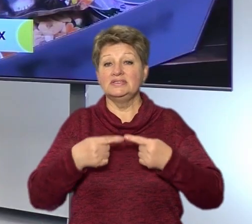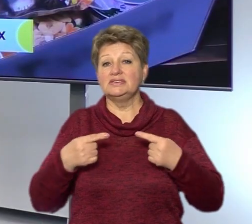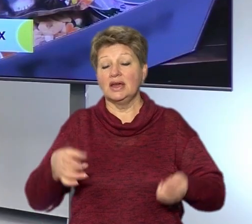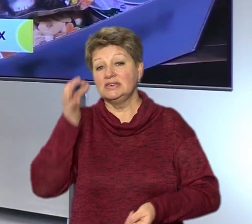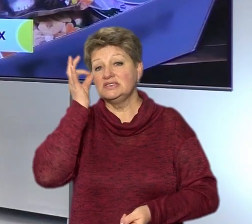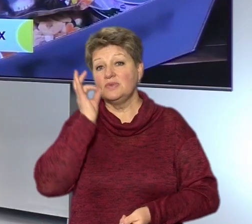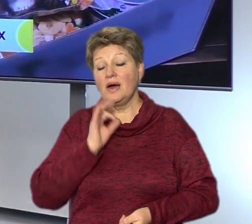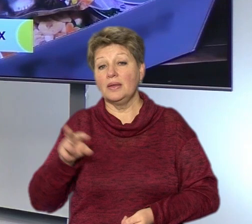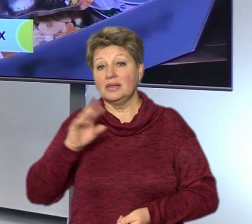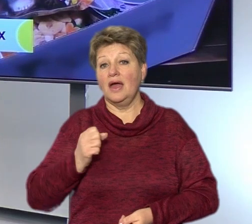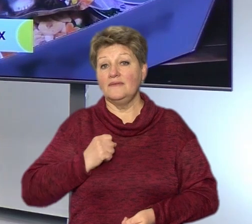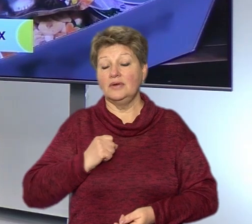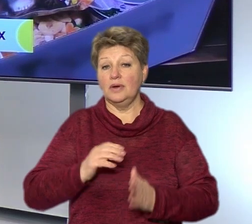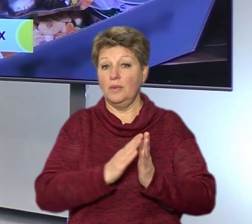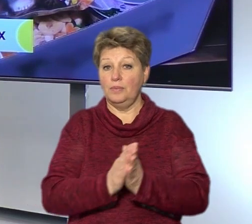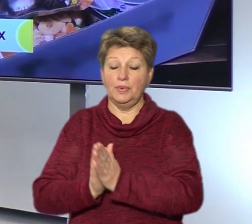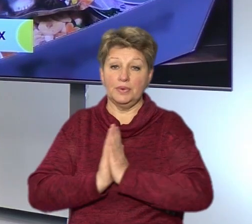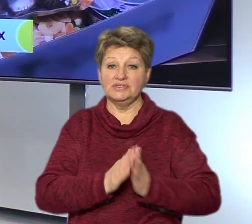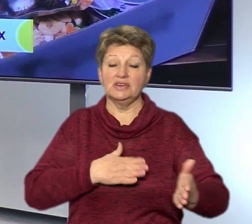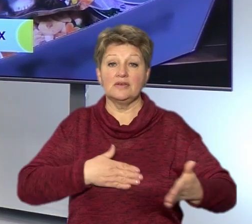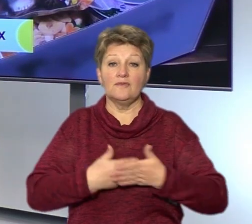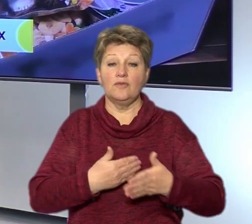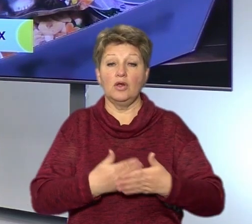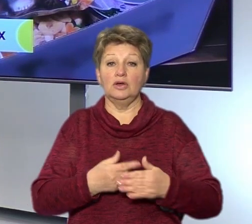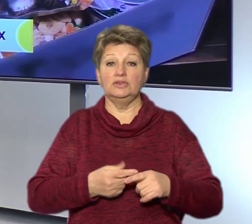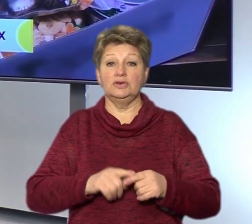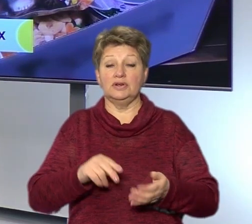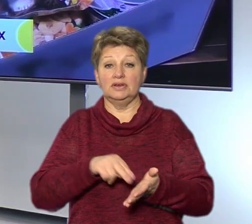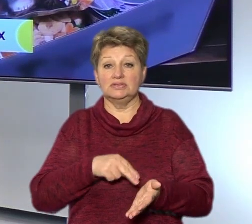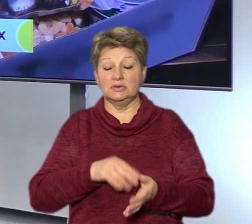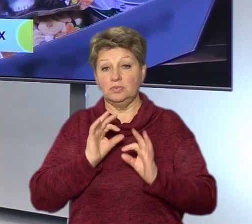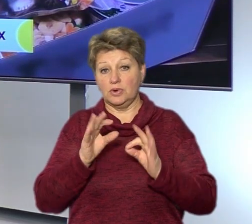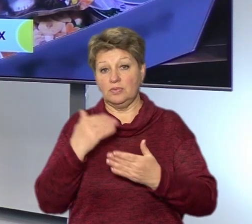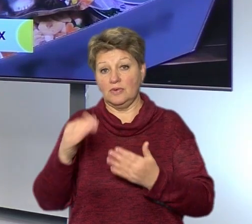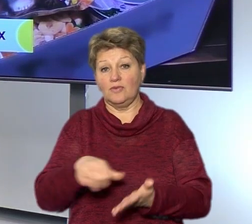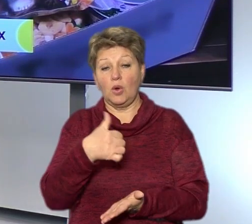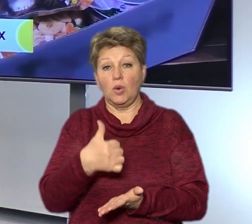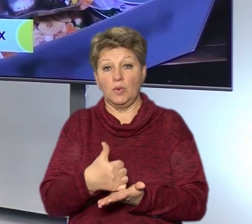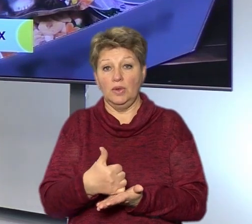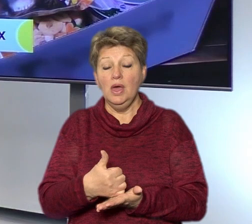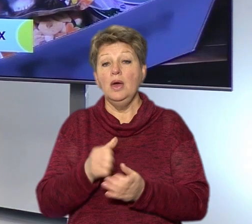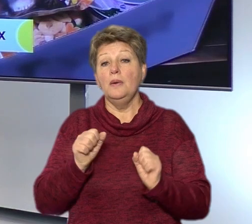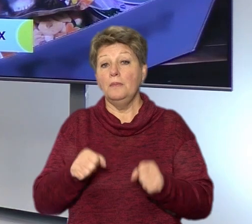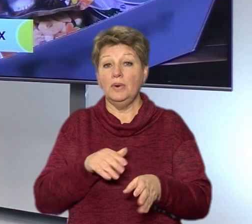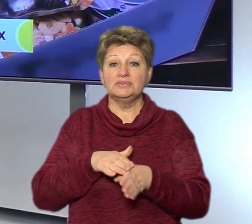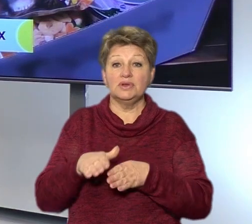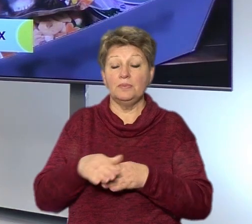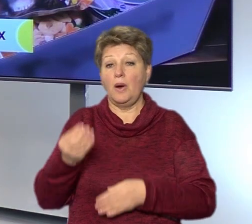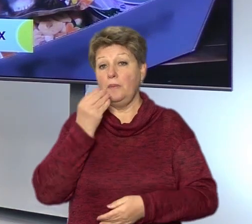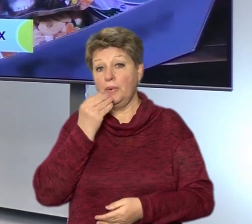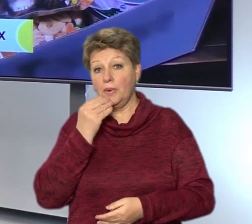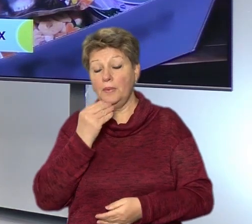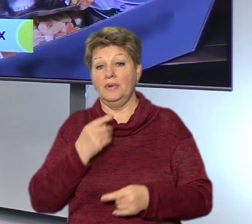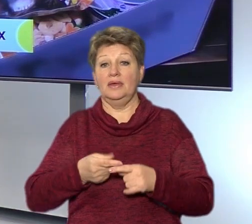військових просять волонтери Черкаського штабу «Сепорт Азов», розповів його голова Артем Хоменко. Її можна наповнити продуктами,